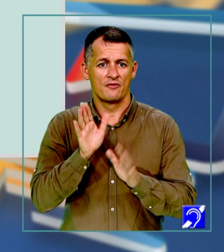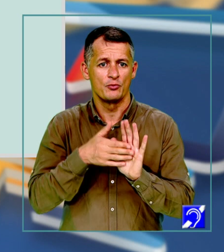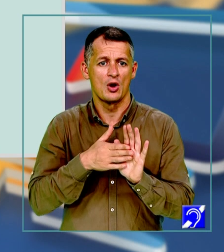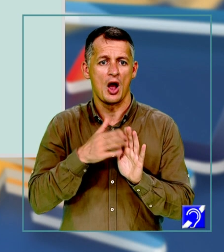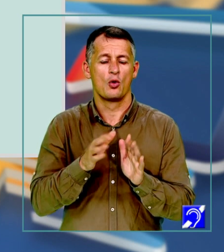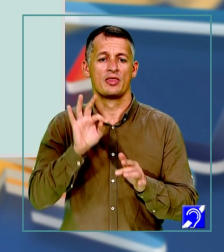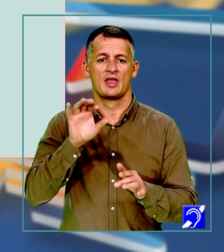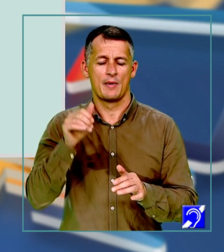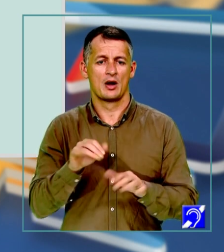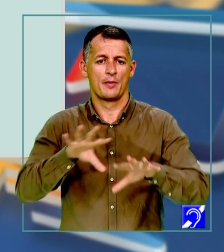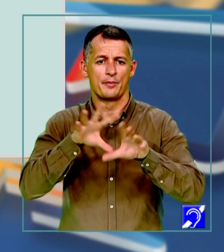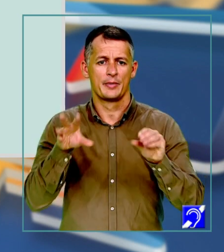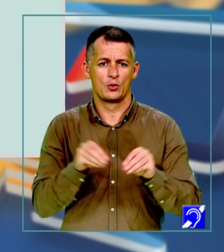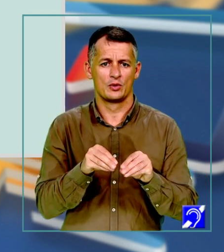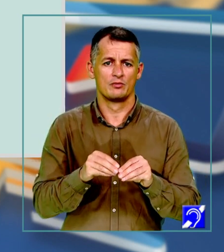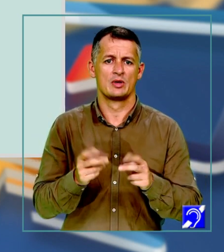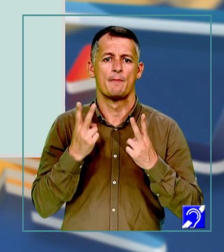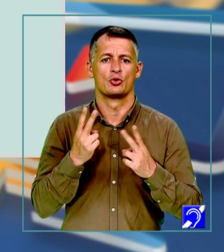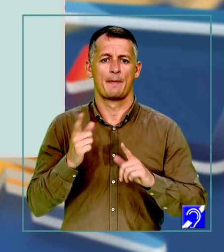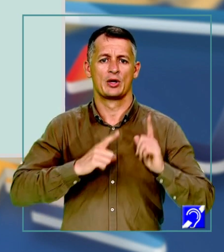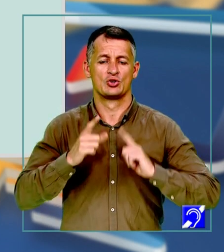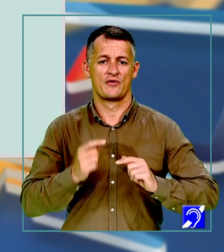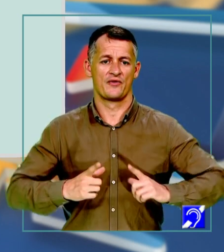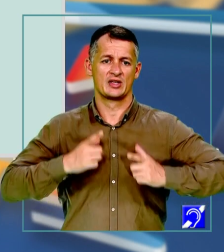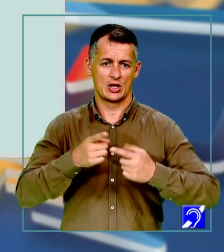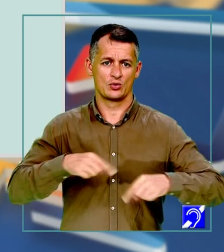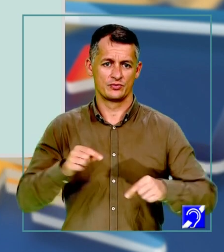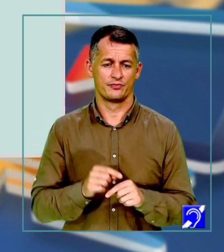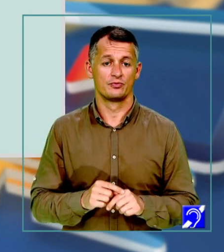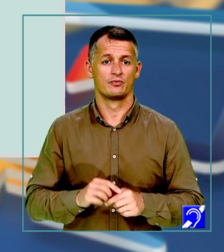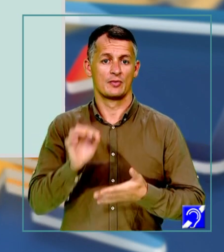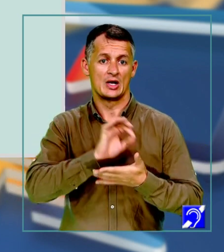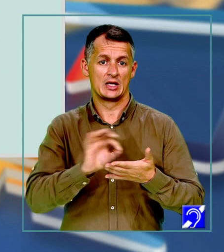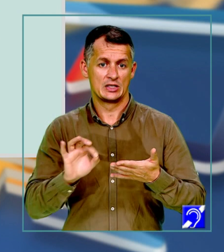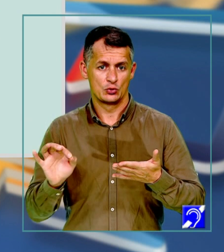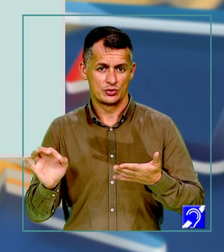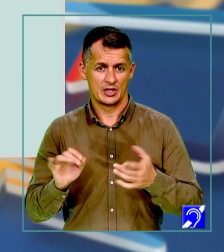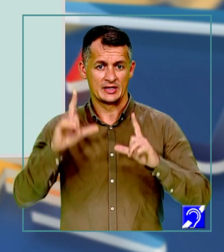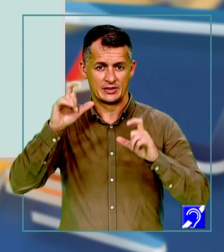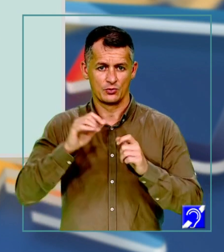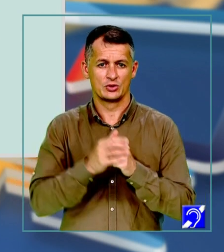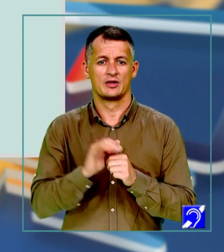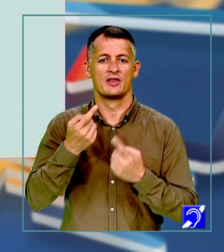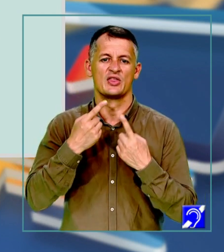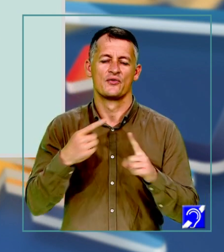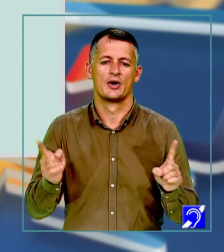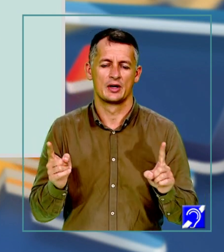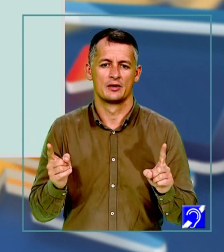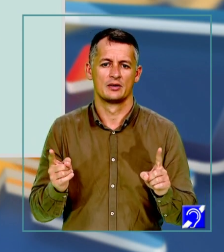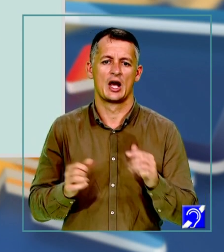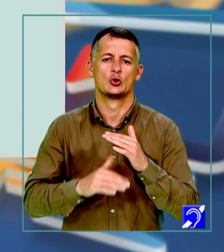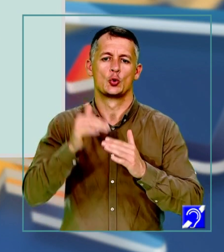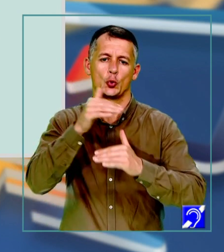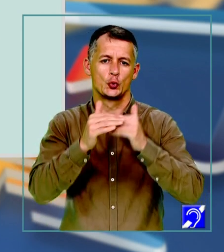numit-o, importanța pasiunilor în viața noastră. Ilustrația și textul diferă însă sub aspectul structurii.